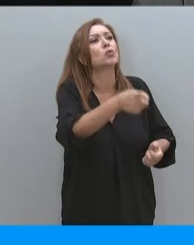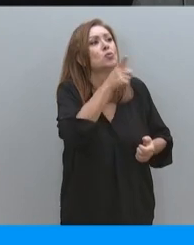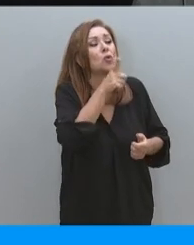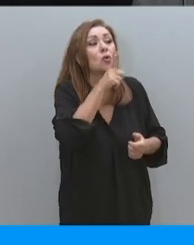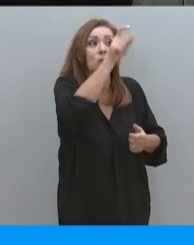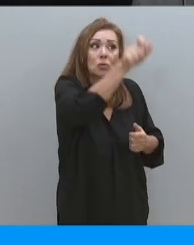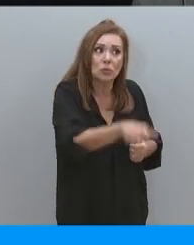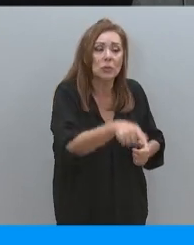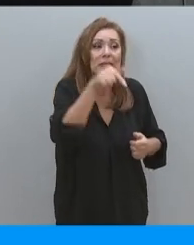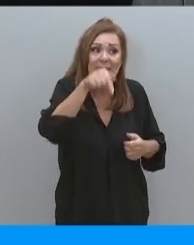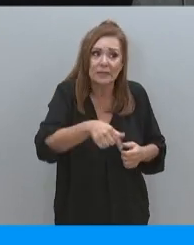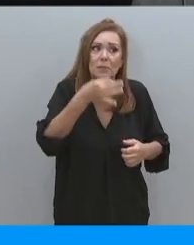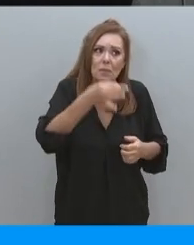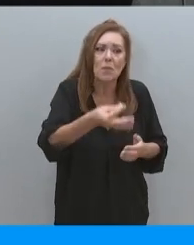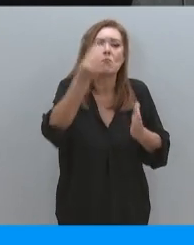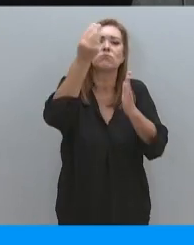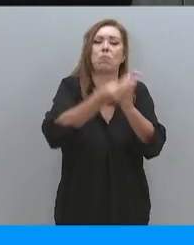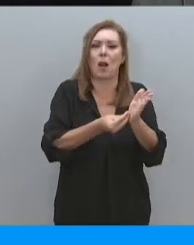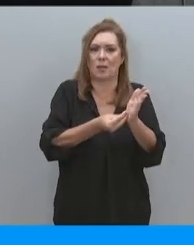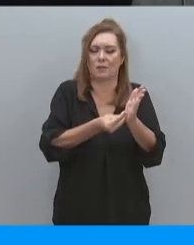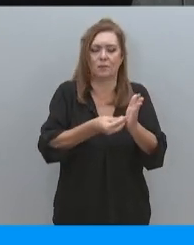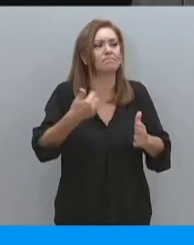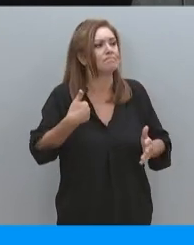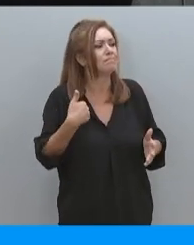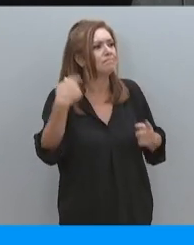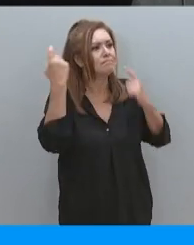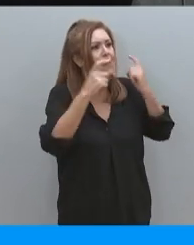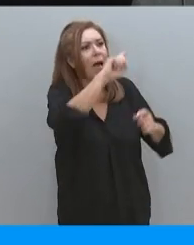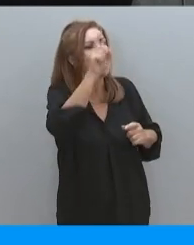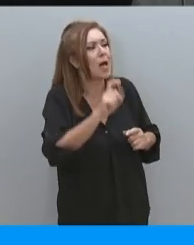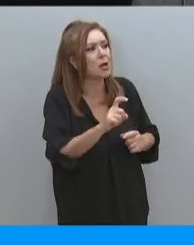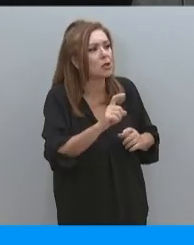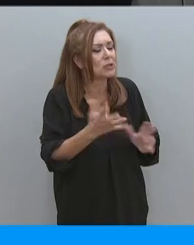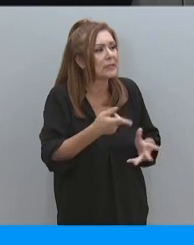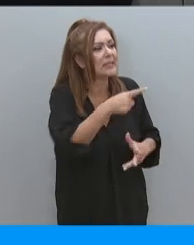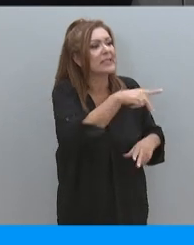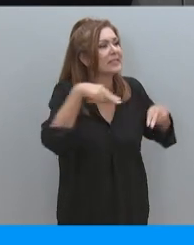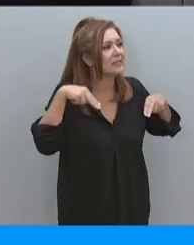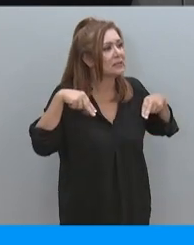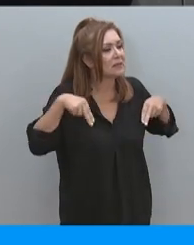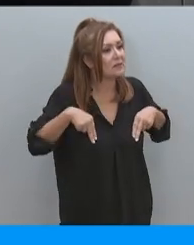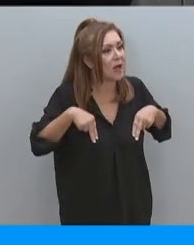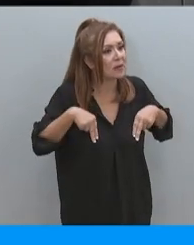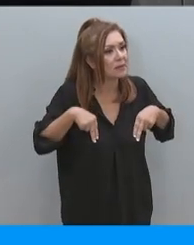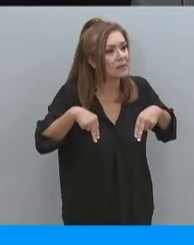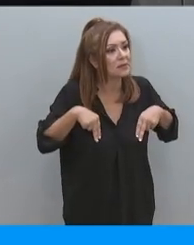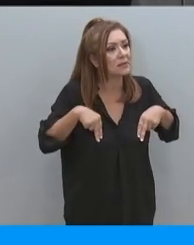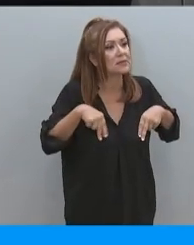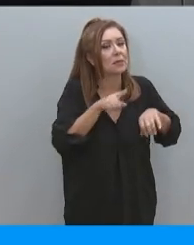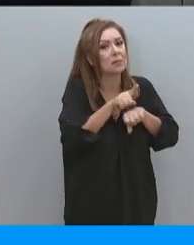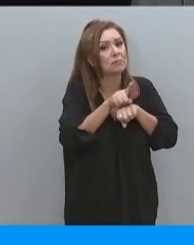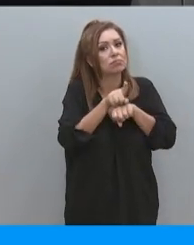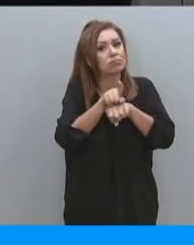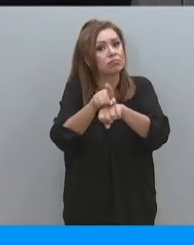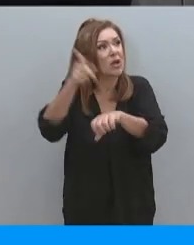σήμερα αρκετές φορές. Το ερώτημα λοιπόν σκοπεύει η κυβέρνηση να στείλει τεθωρακισμένα οχήματα στην